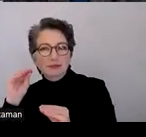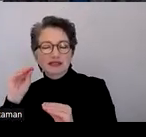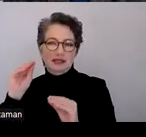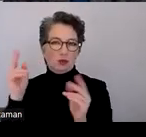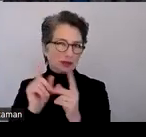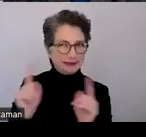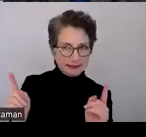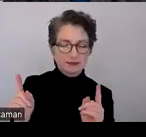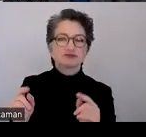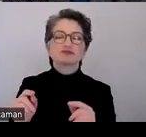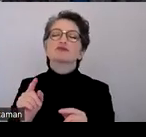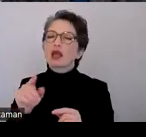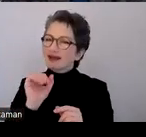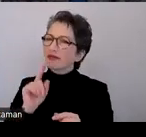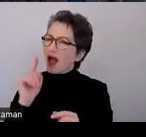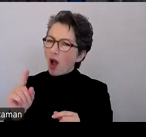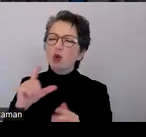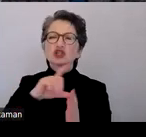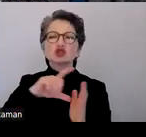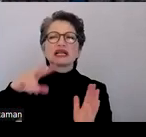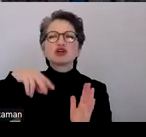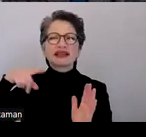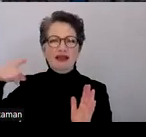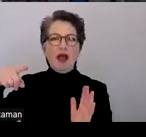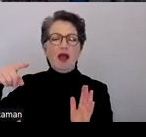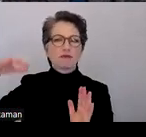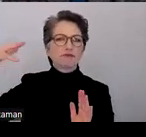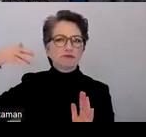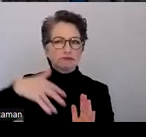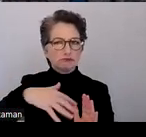Screenreader, aber ist natürlich schon ein bisschen aufwendiger.